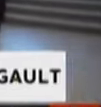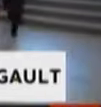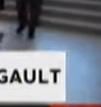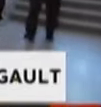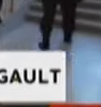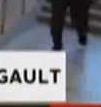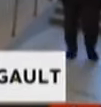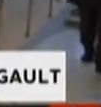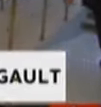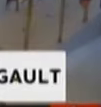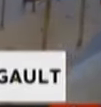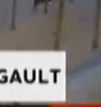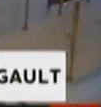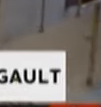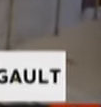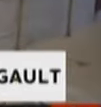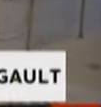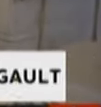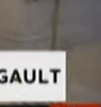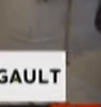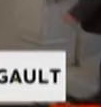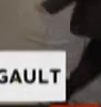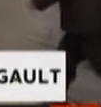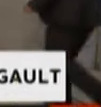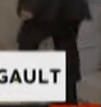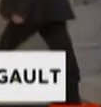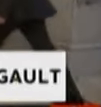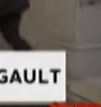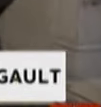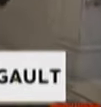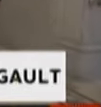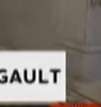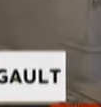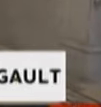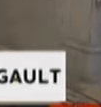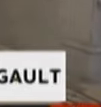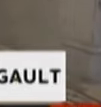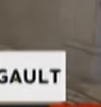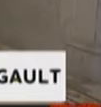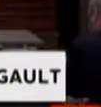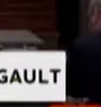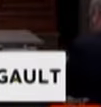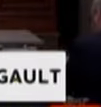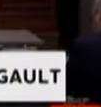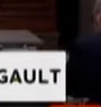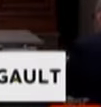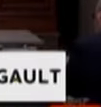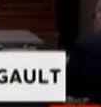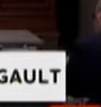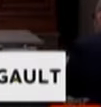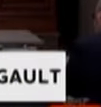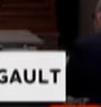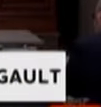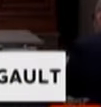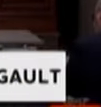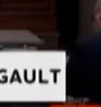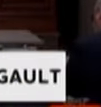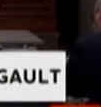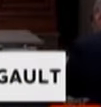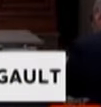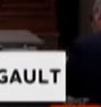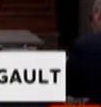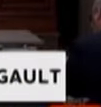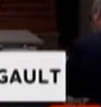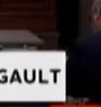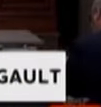de la Santé, Mme Mécane, du Dr Horacio Arruda. Et c'est intéressant, oui, vous le notiez, que les trois portent encore le masque. Alors,